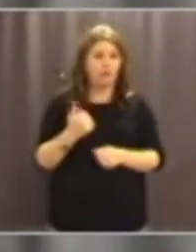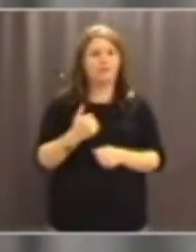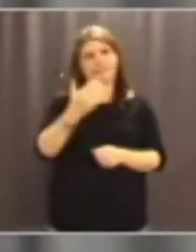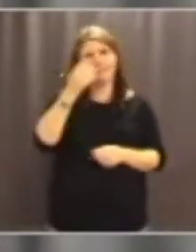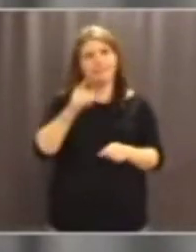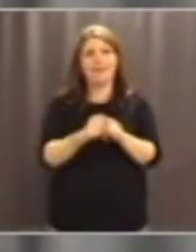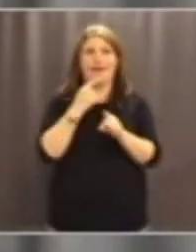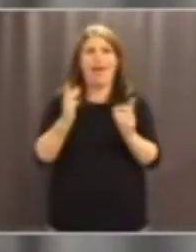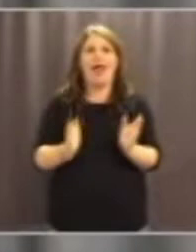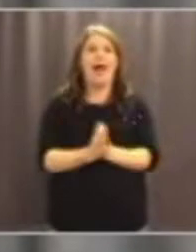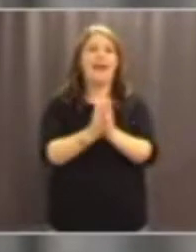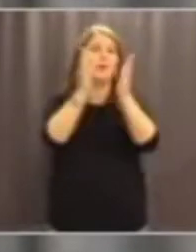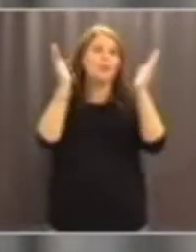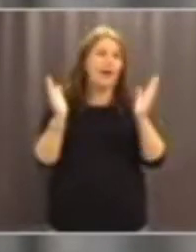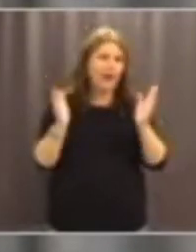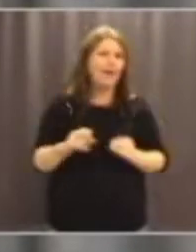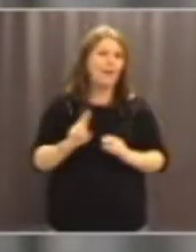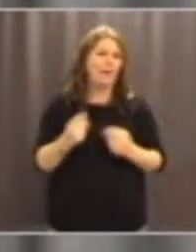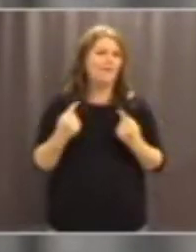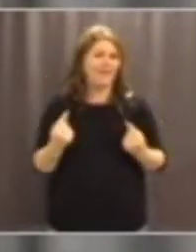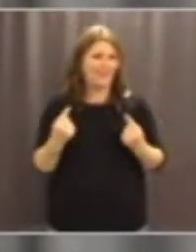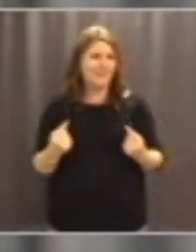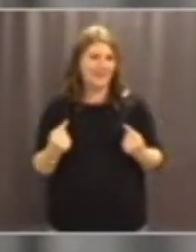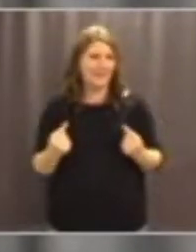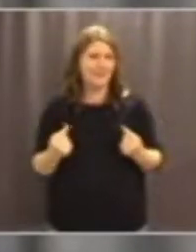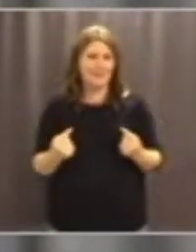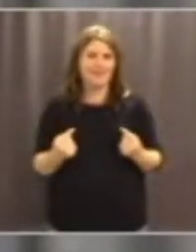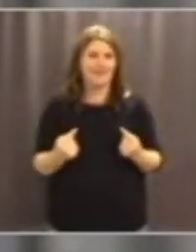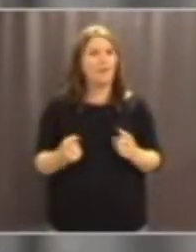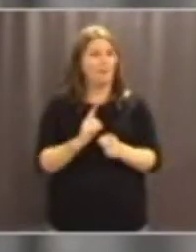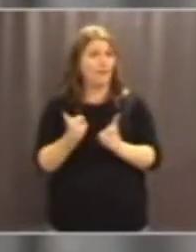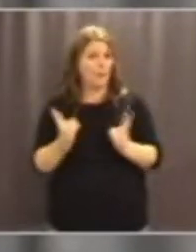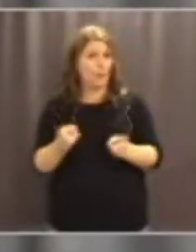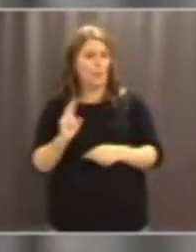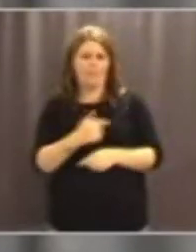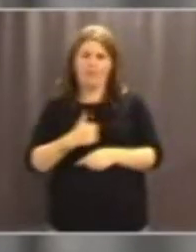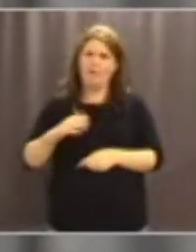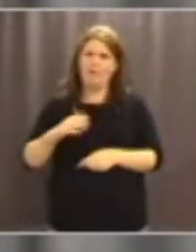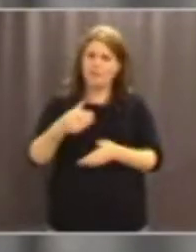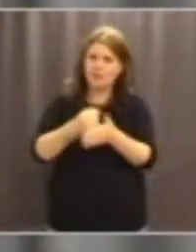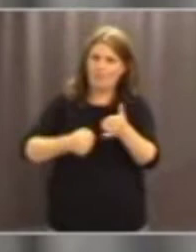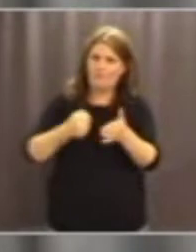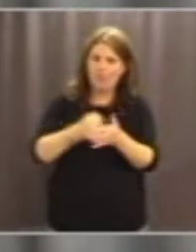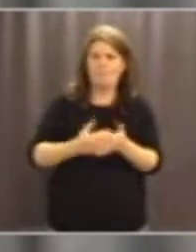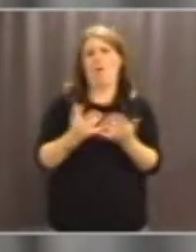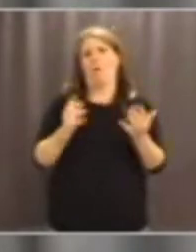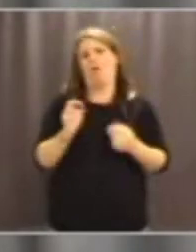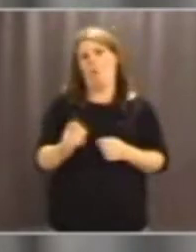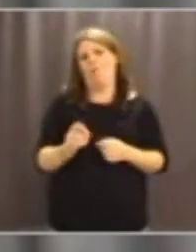Halleluja Det är fantastiskt att detta har kommit ner nu Vi har kämpat för det i många år